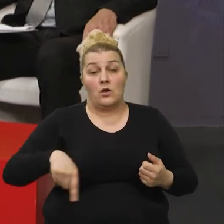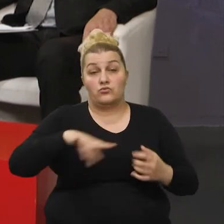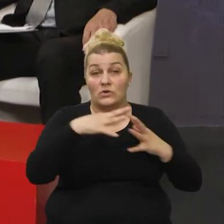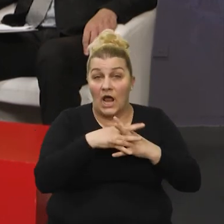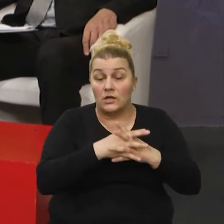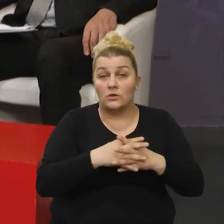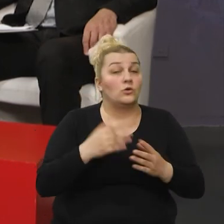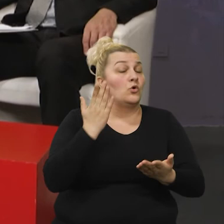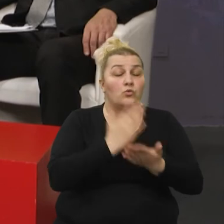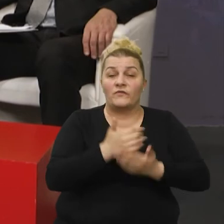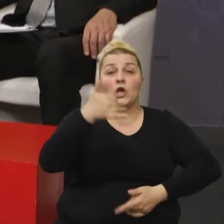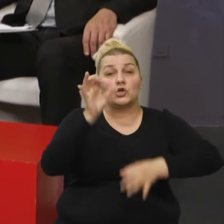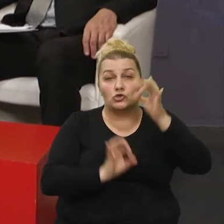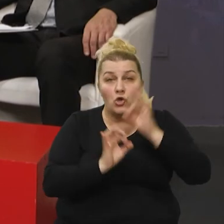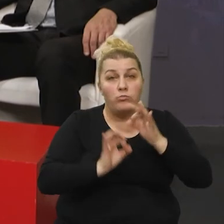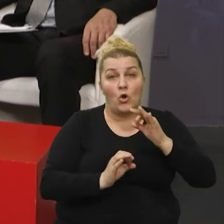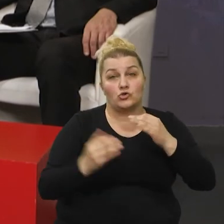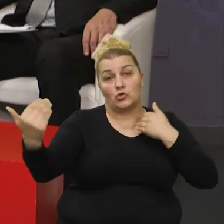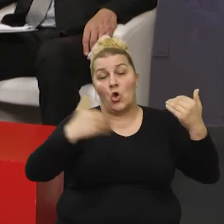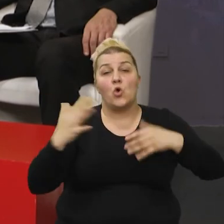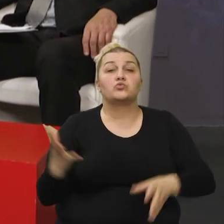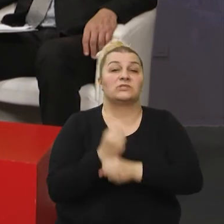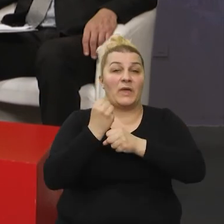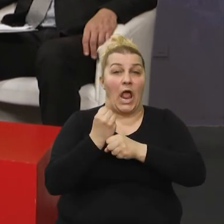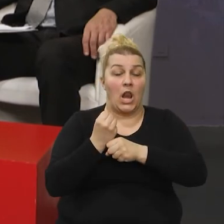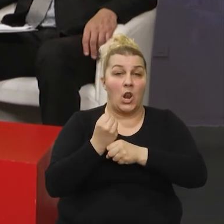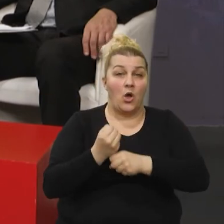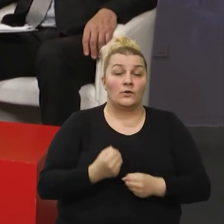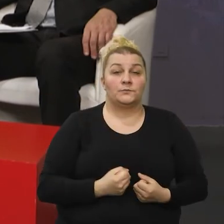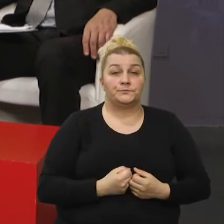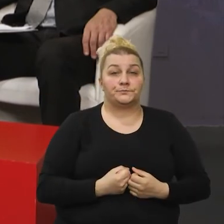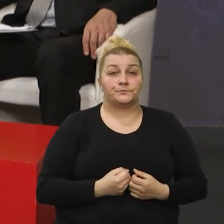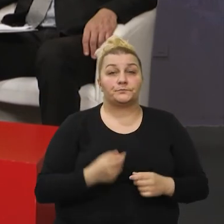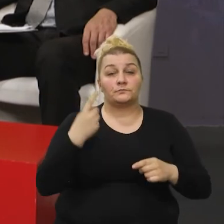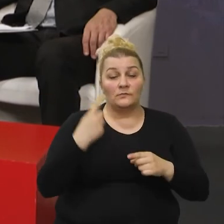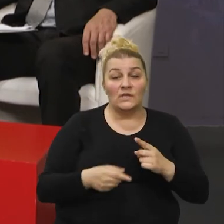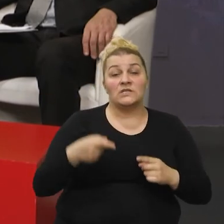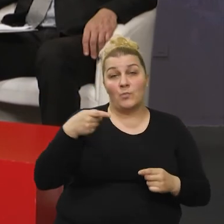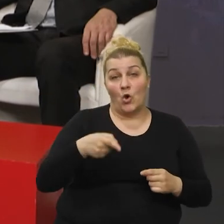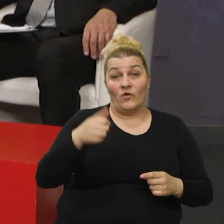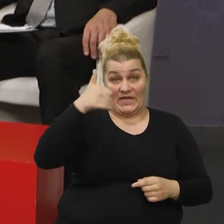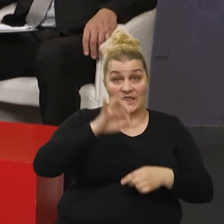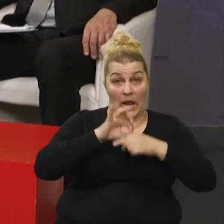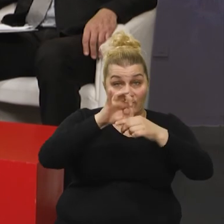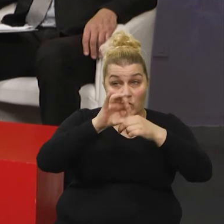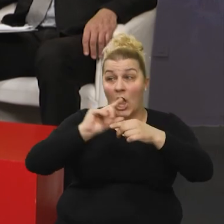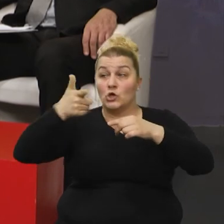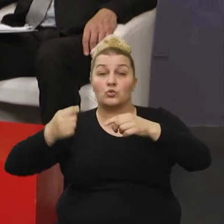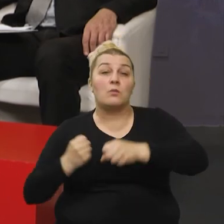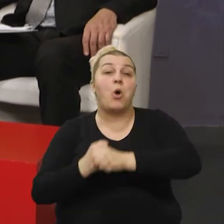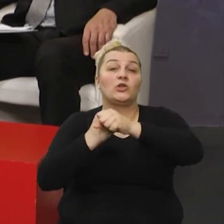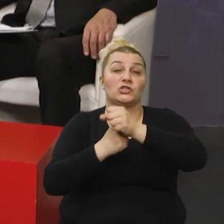su uvijek sto posto uspjele, jer, kada je upravo ovo je koncepcija. Jedan vodi, a svi drugi ga